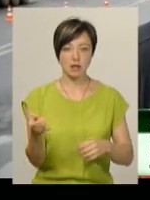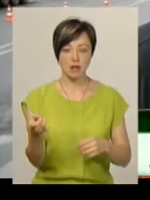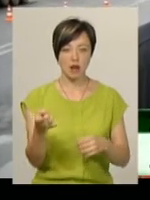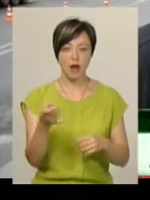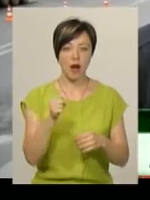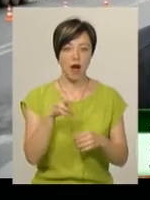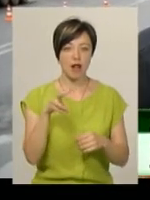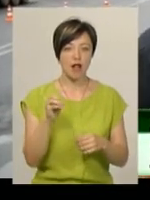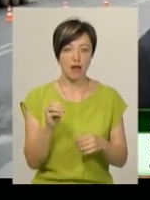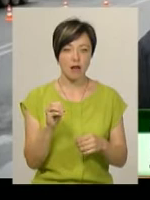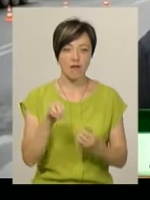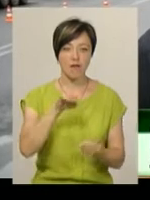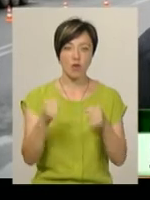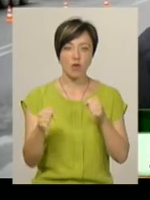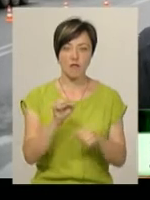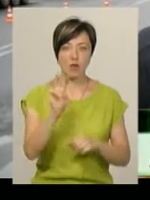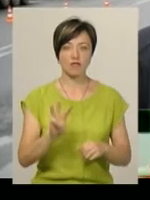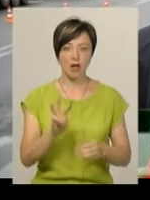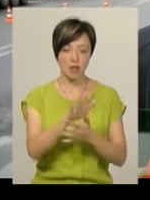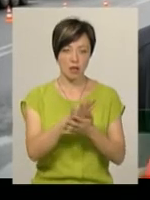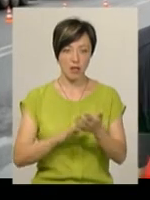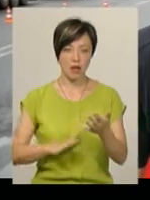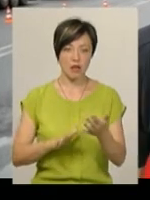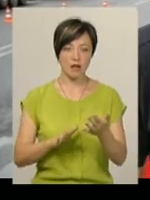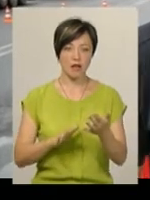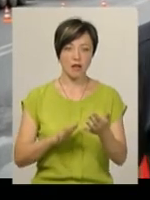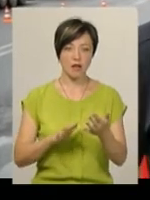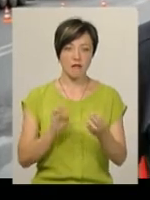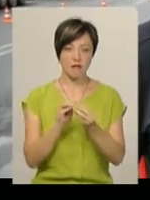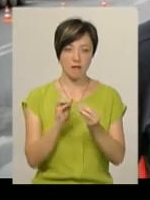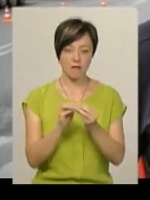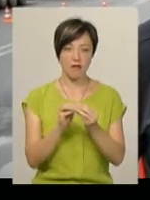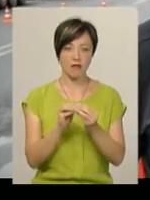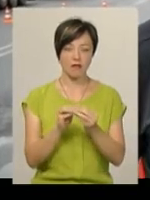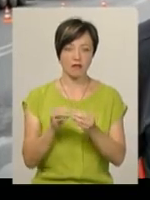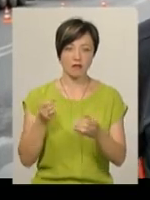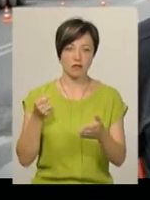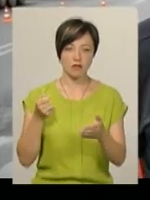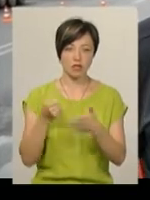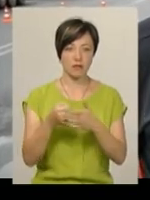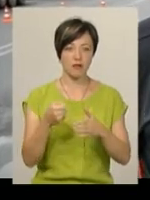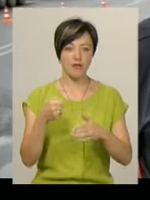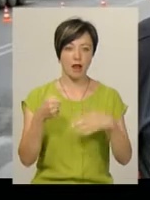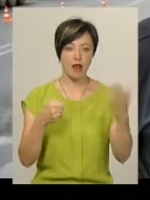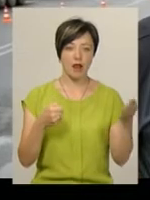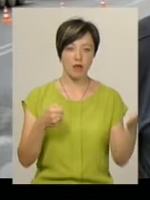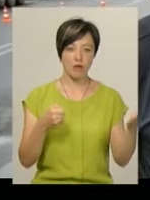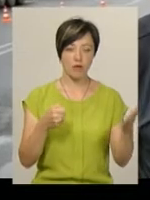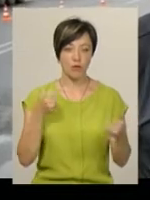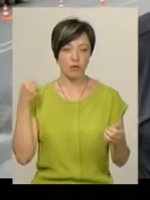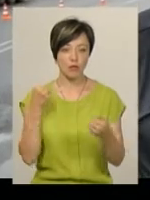частину, але водій «Вольцваген-Гольф» далі продовжувати зміну свого руху і зачепив його вже ліву сторону. Тобто весь удар